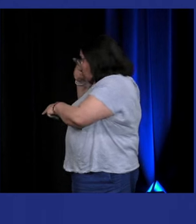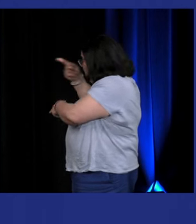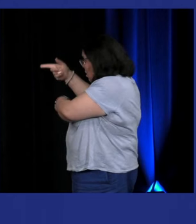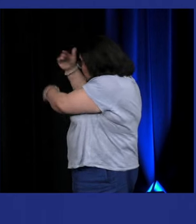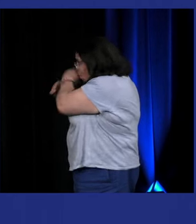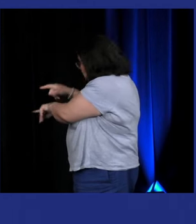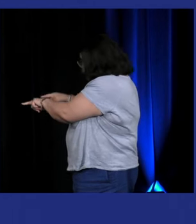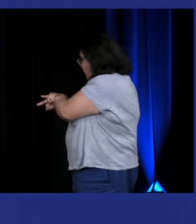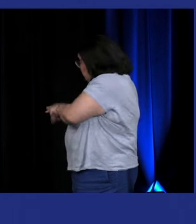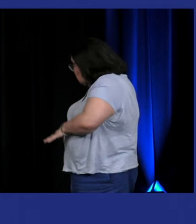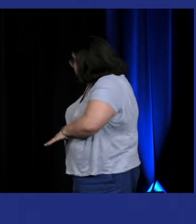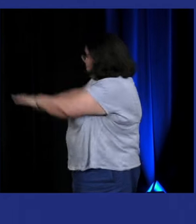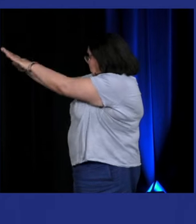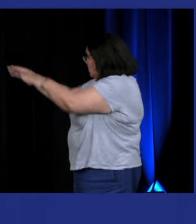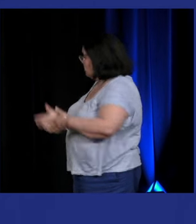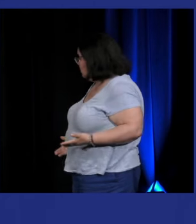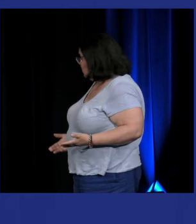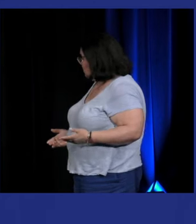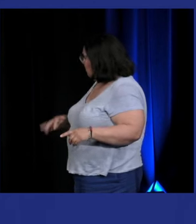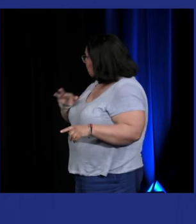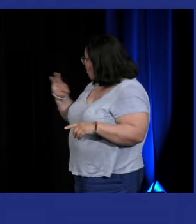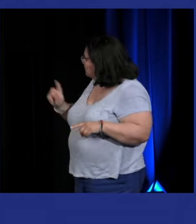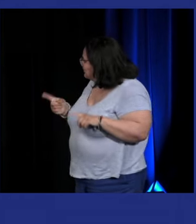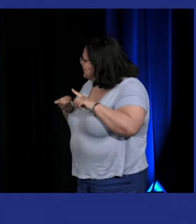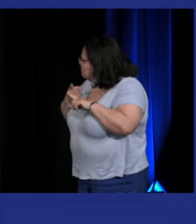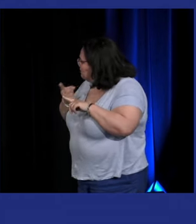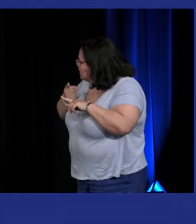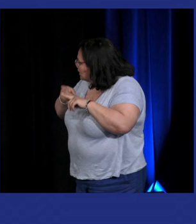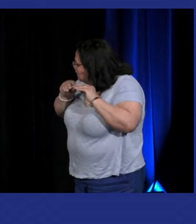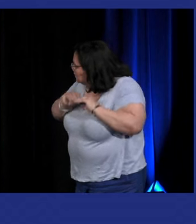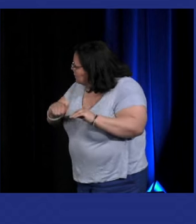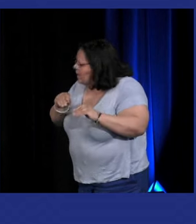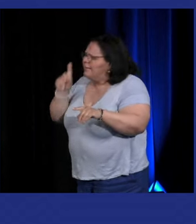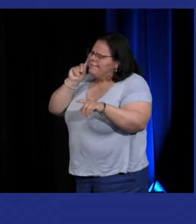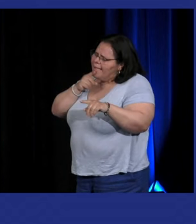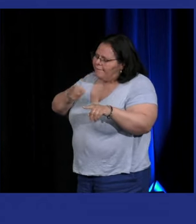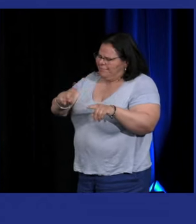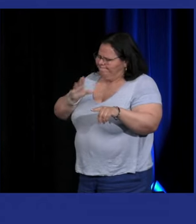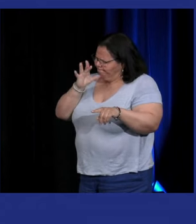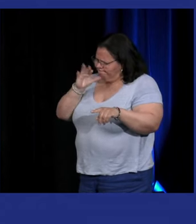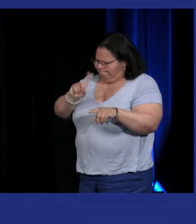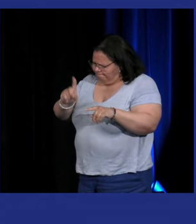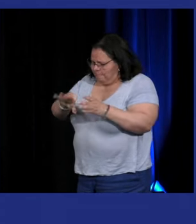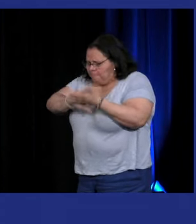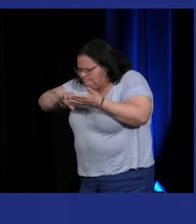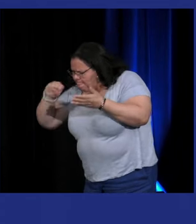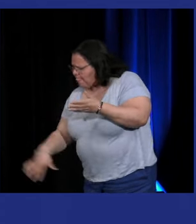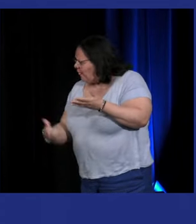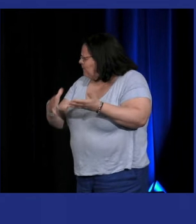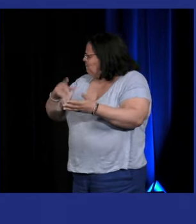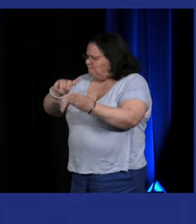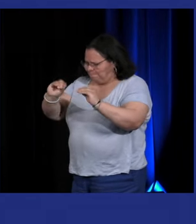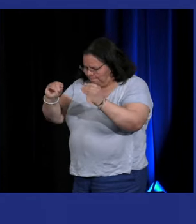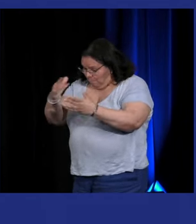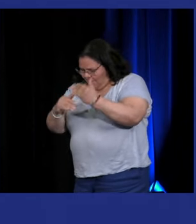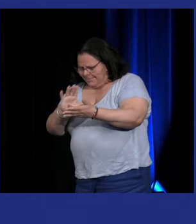voilà et tout le monde était la même chose un sourd était comme un entendant et que du coup est-ce que c'est c'est vrai il n avait pas d'éducation spécifique